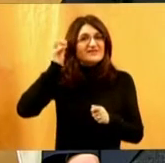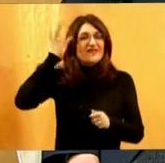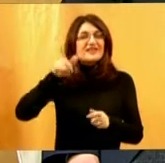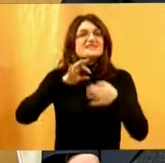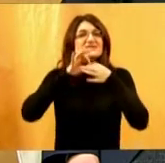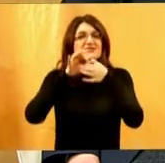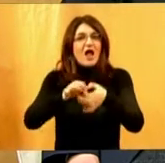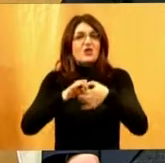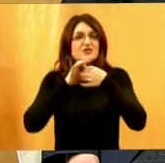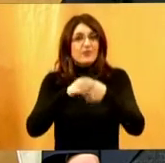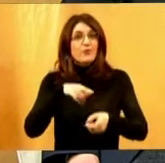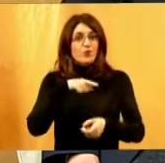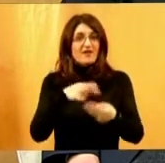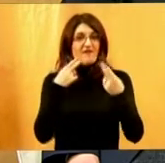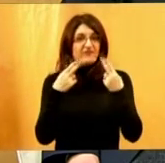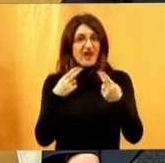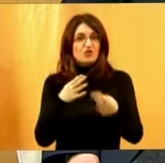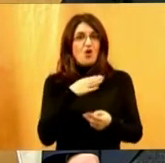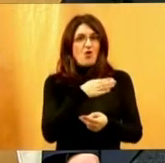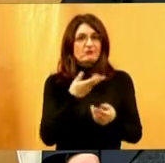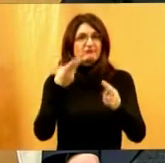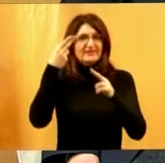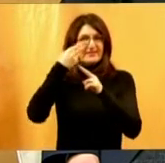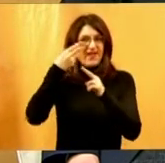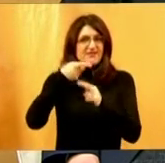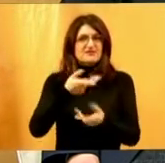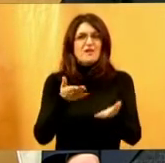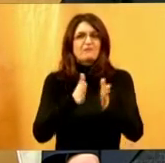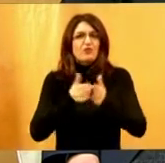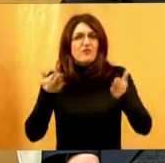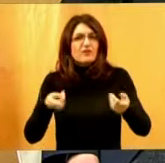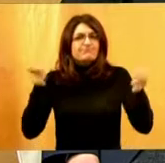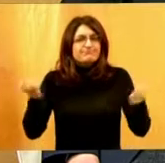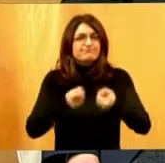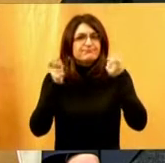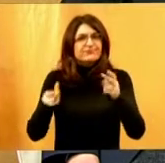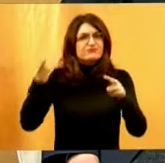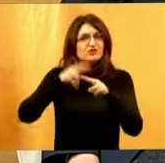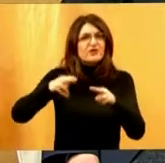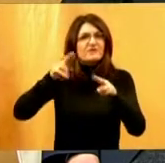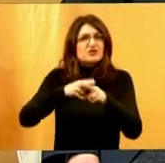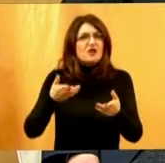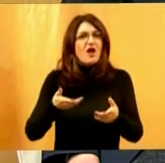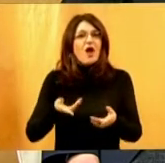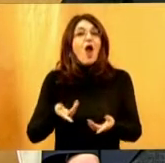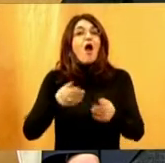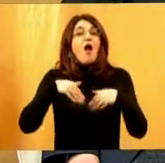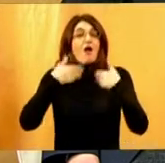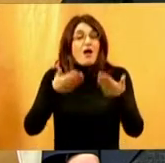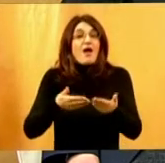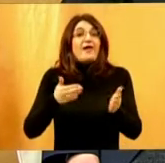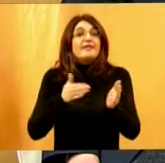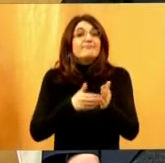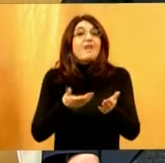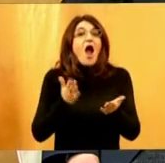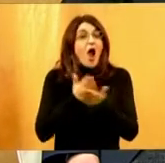stalno, tu je iznimno vrijedna uloga vas iz medija jer zaista onda ne možemo ni očekivati da će